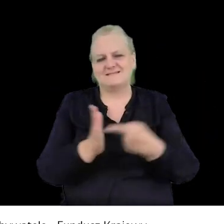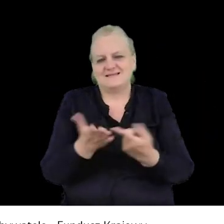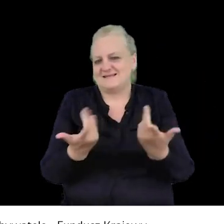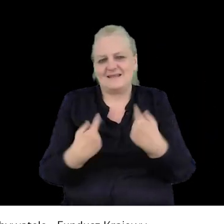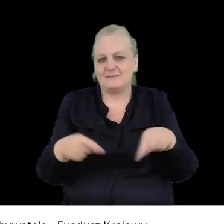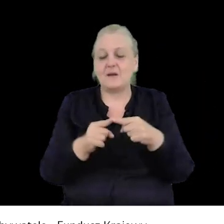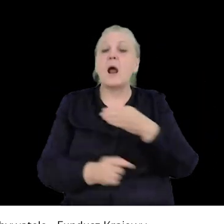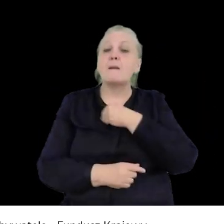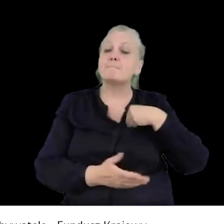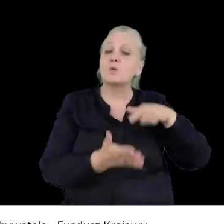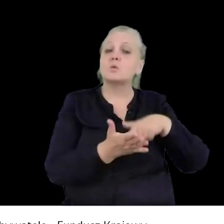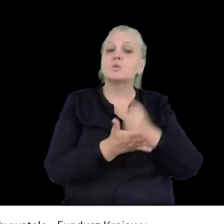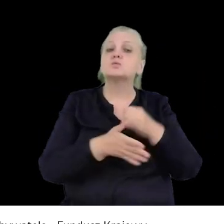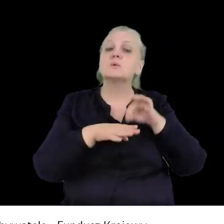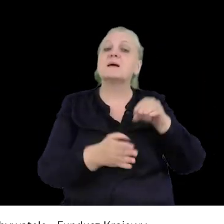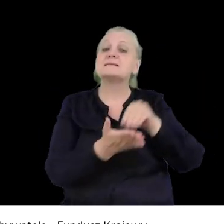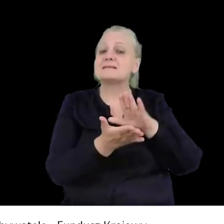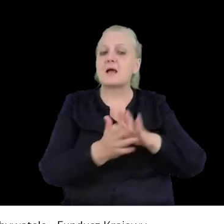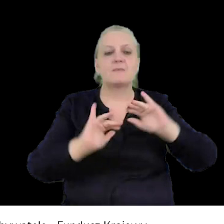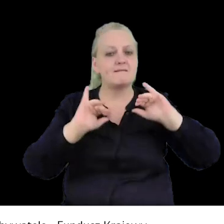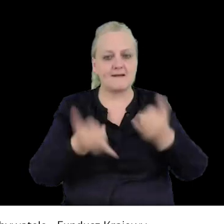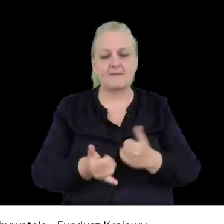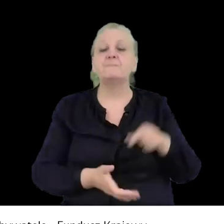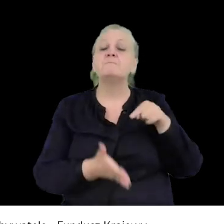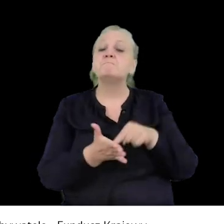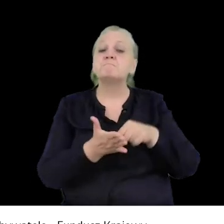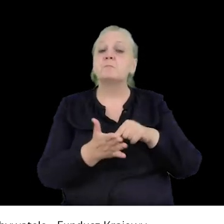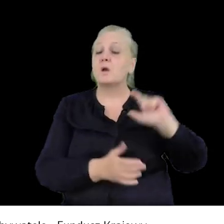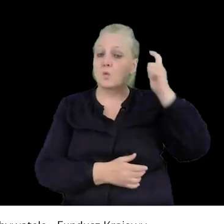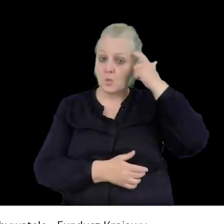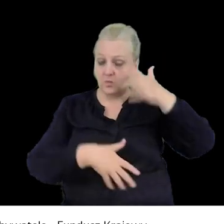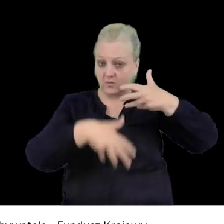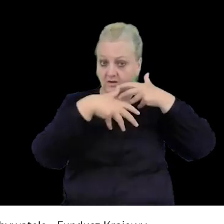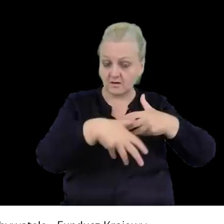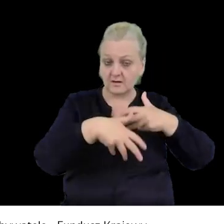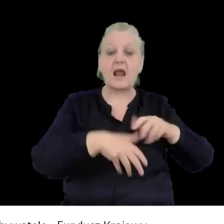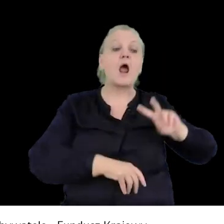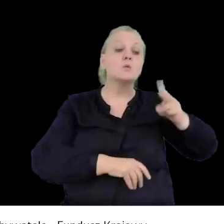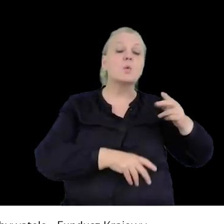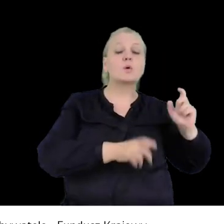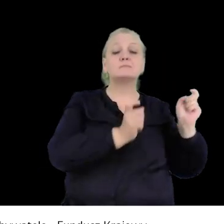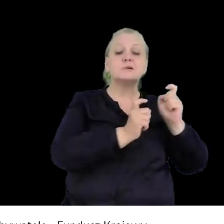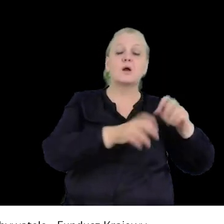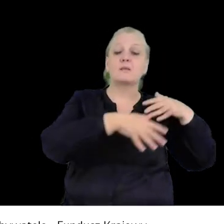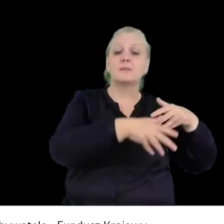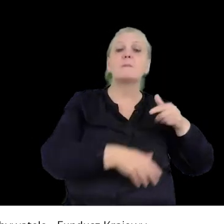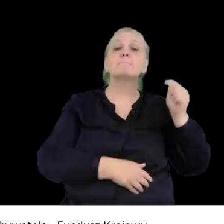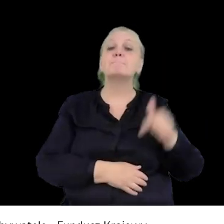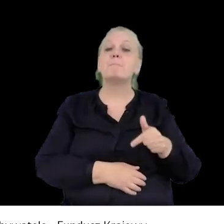polska ustawa wprowadziła zapis o tym, że pomiędzy główną demonstracją i kontrademonstracją powinna być